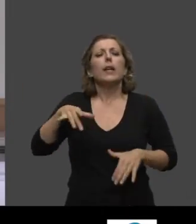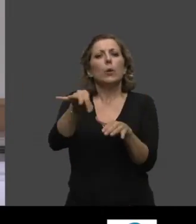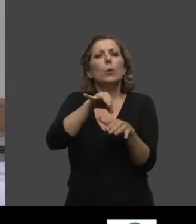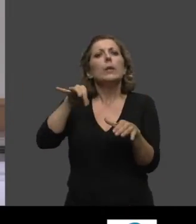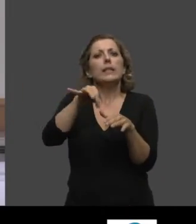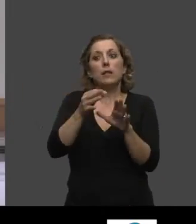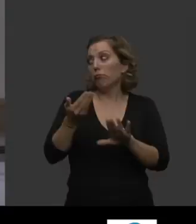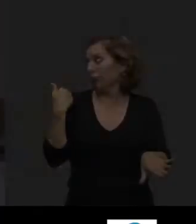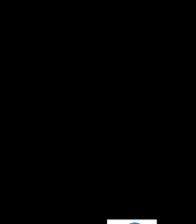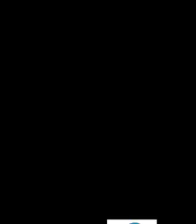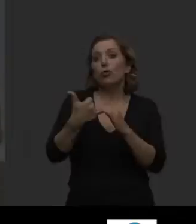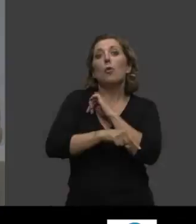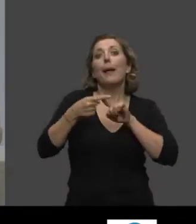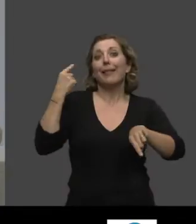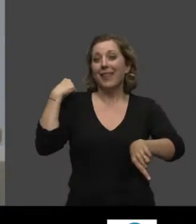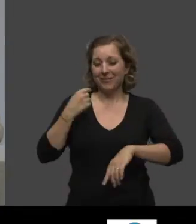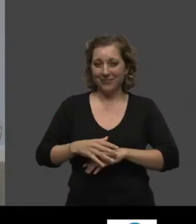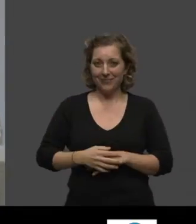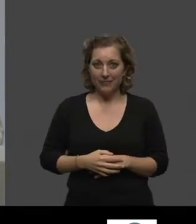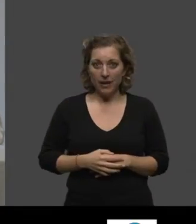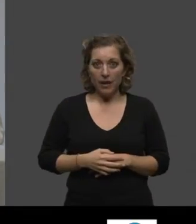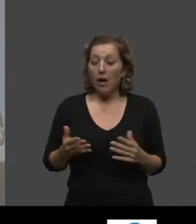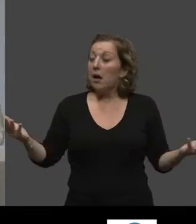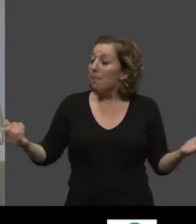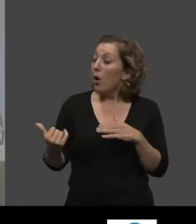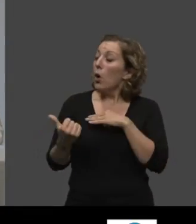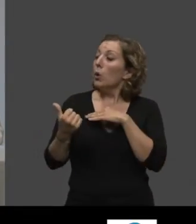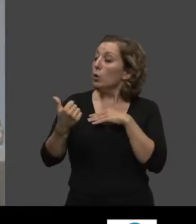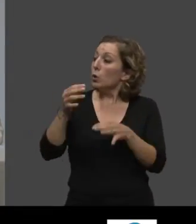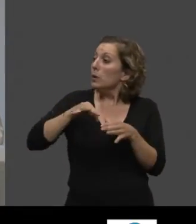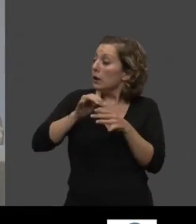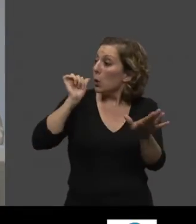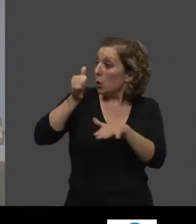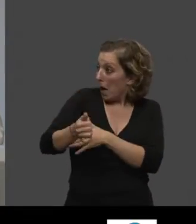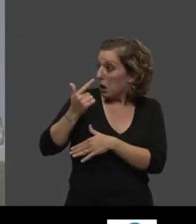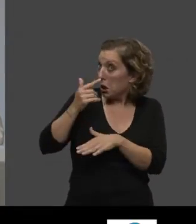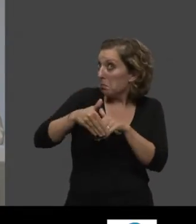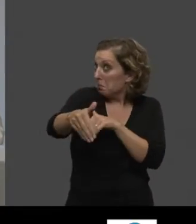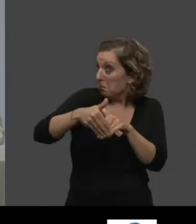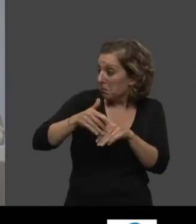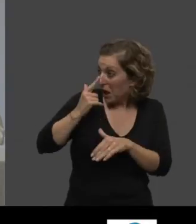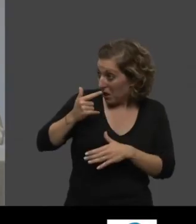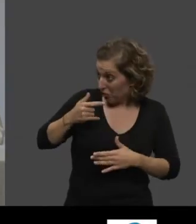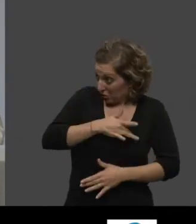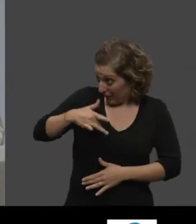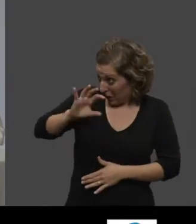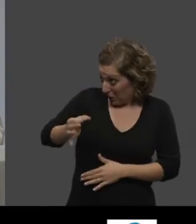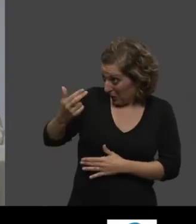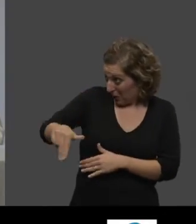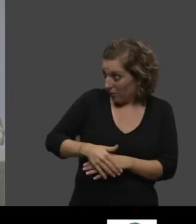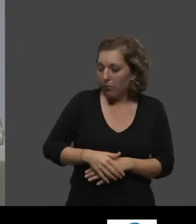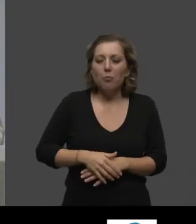il y a quelques semaines. La cuisine de demain sera de santé ou ne sera pas ? Oui,